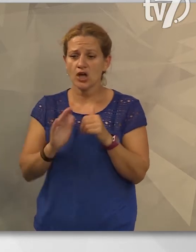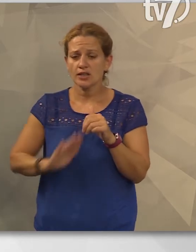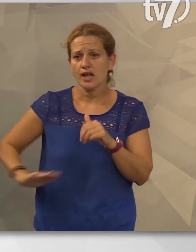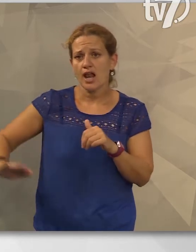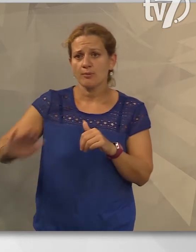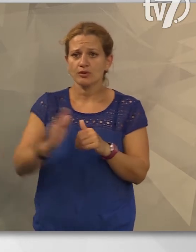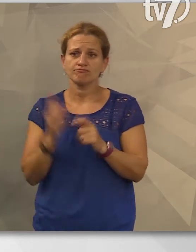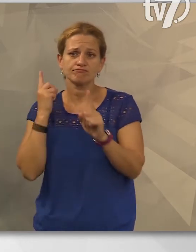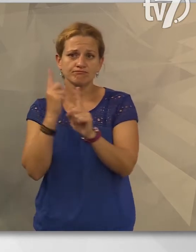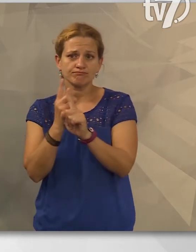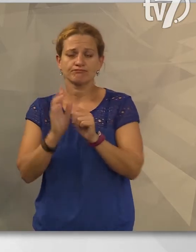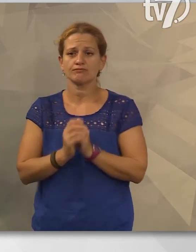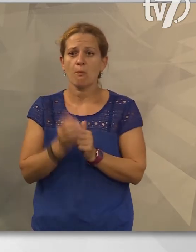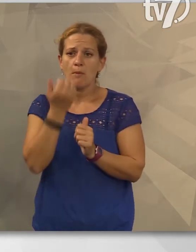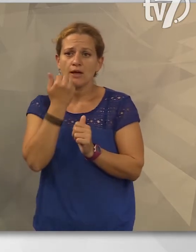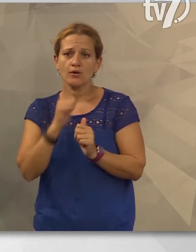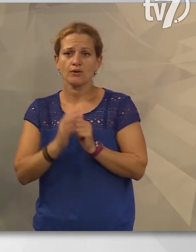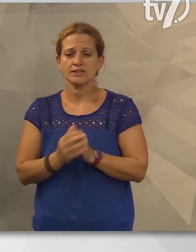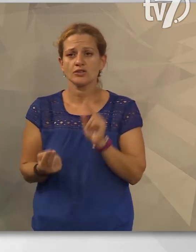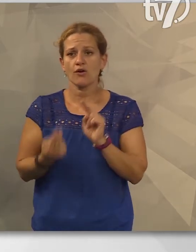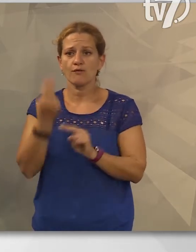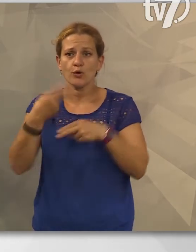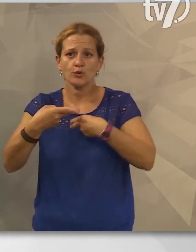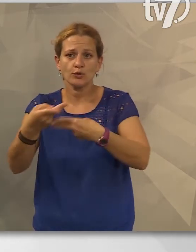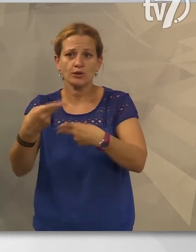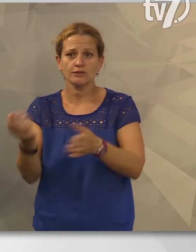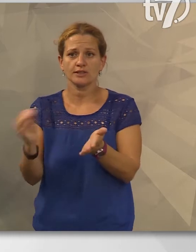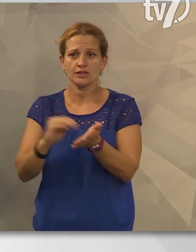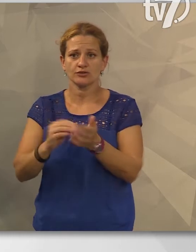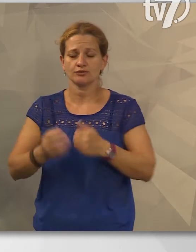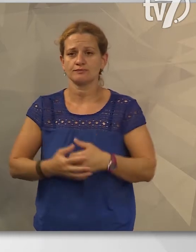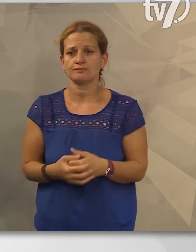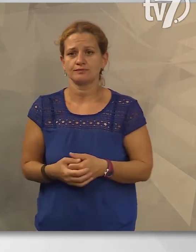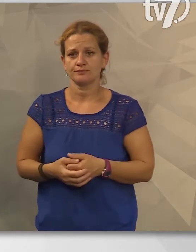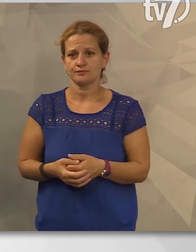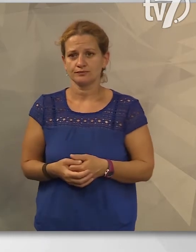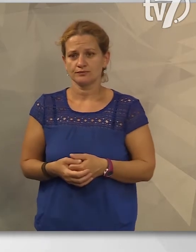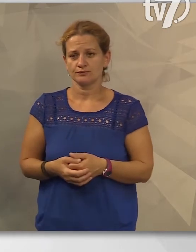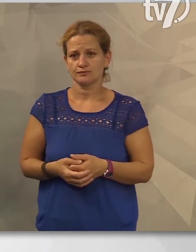települések identitásának megőrzése is a fő küldetések közé tartozik.